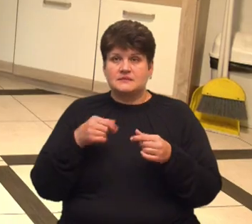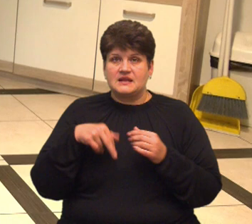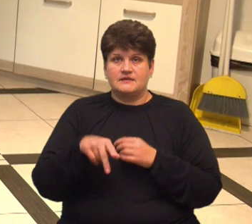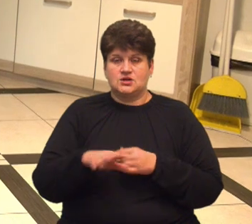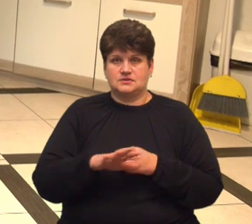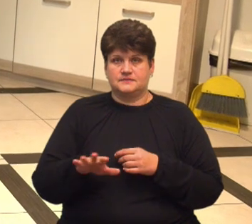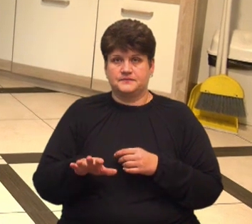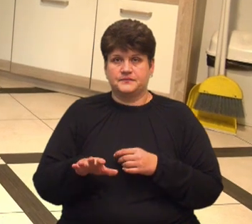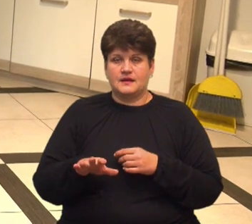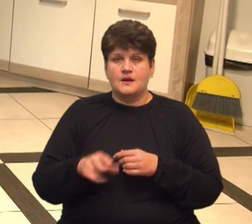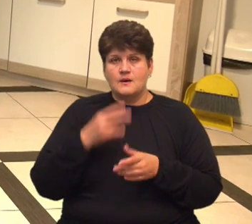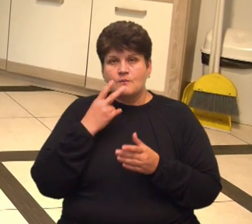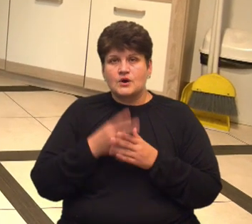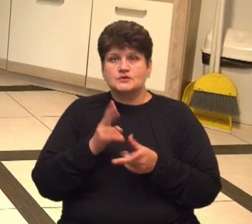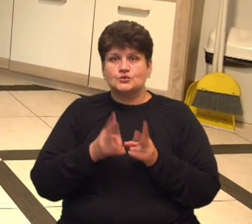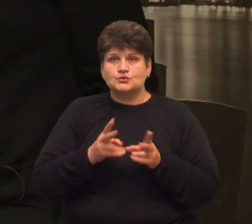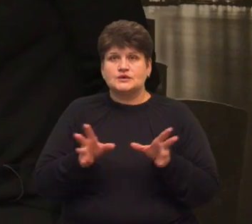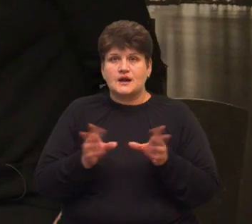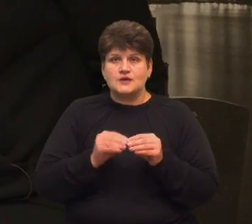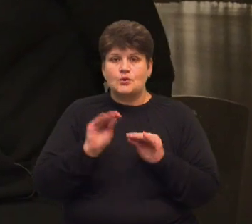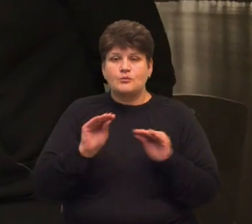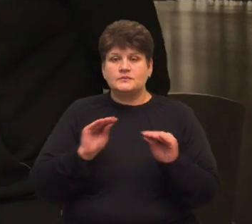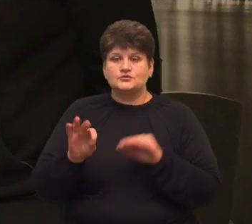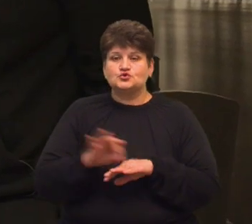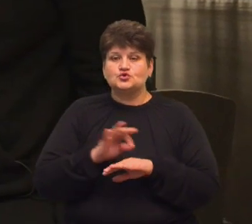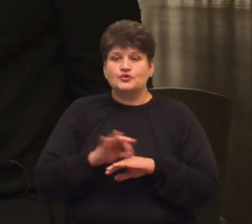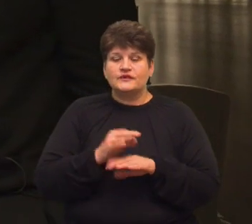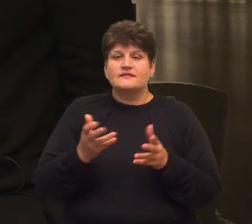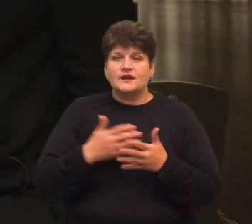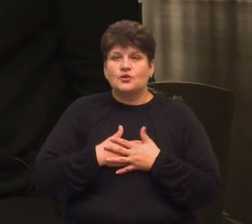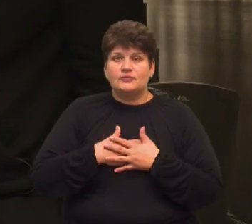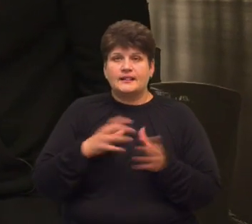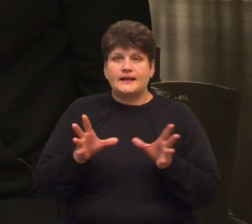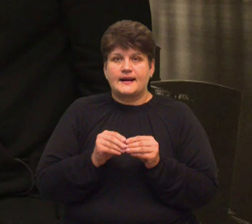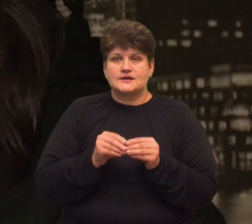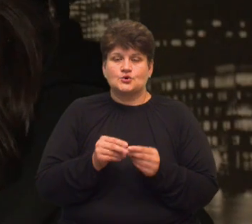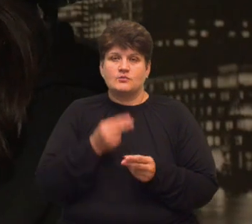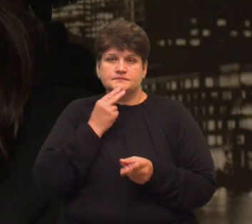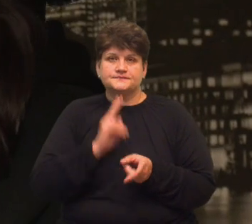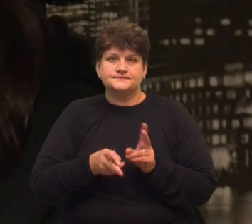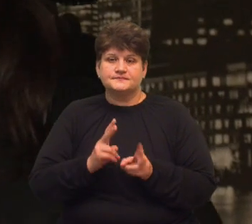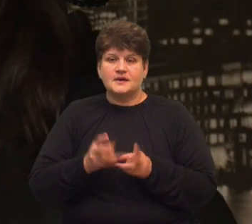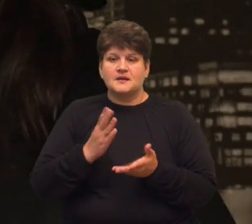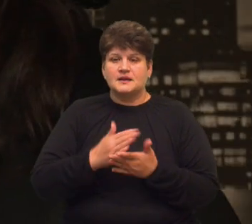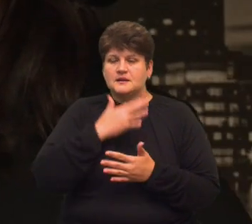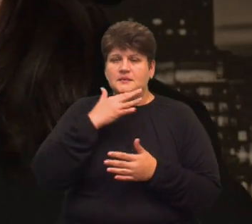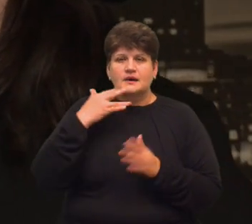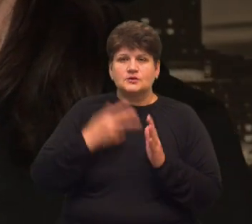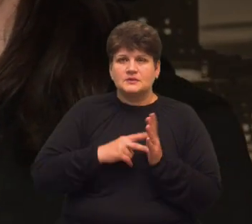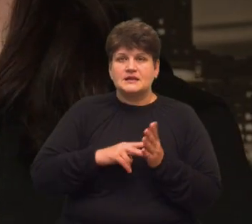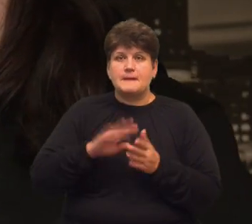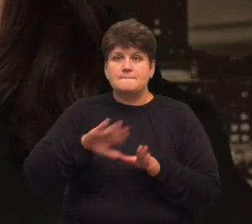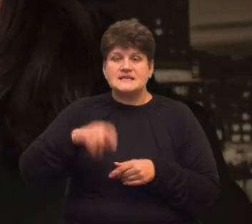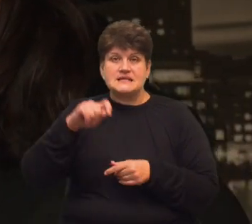Людмила показує кухню, яку разом облаштовували з чоловіком і в якій любили разом готувати. Каже, мали багато планів. Після війни